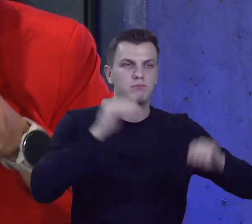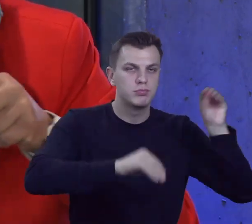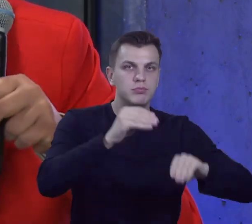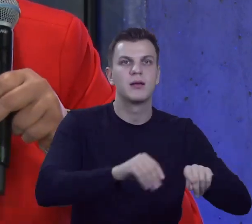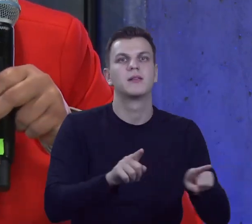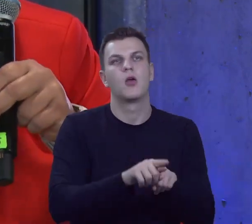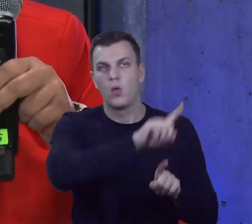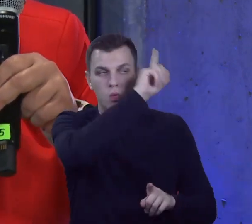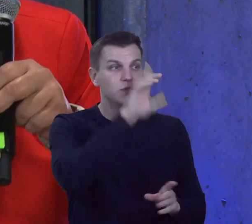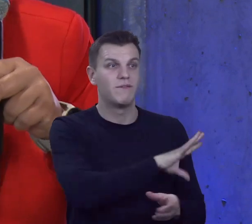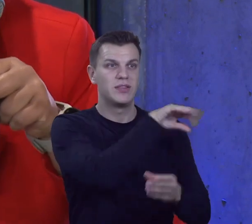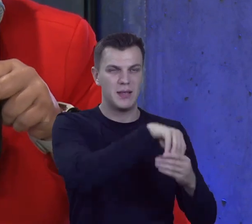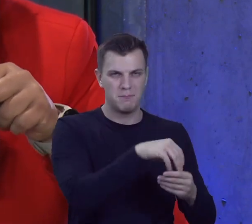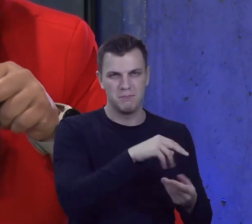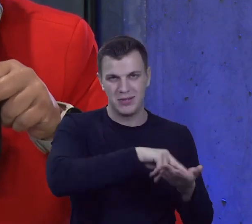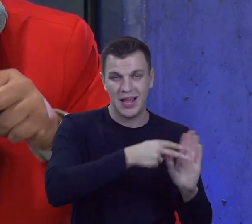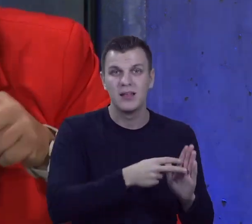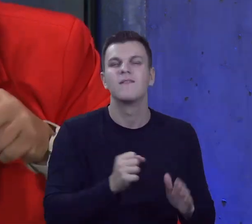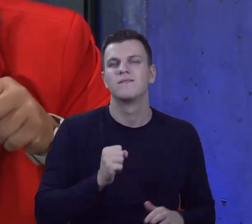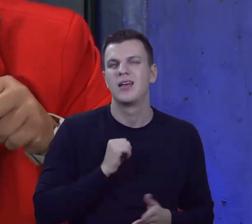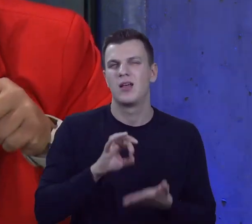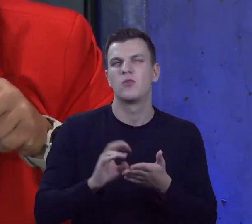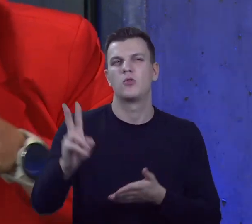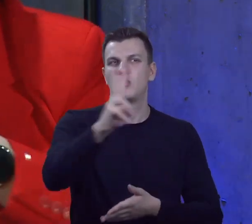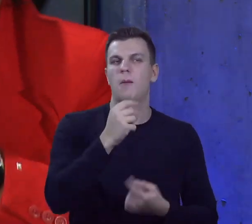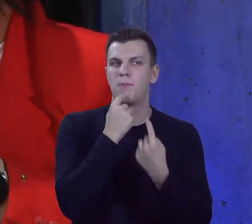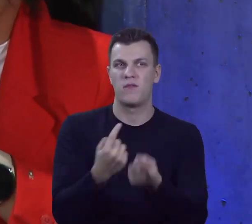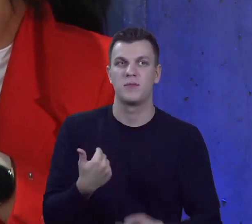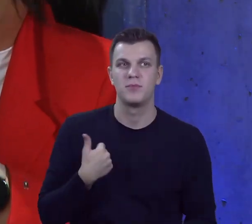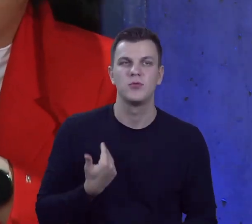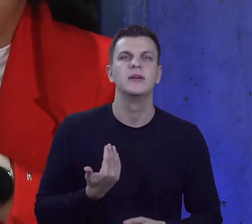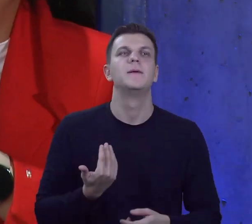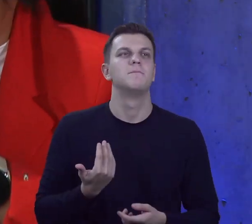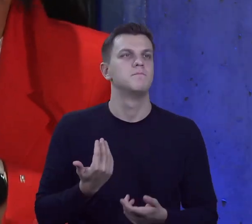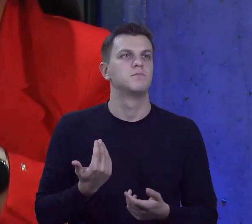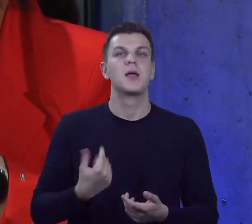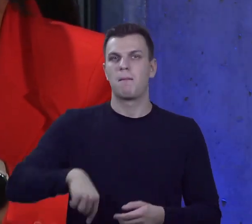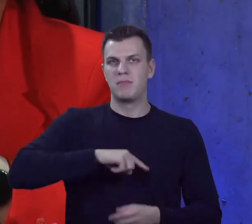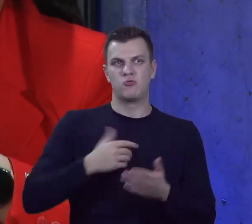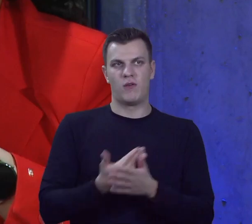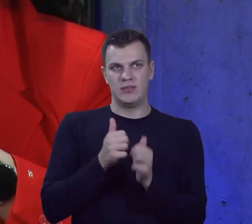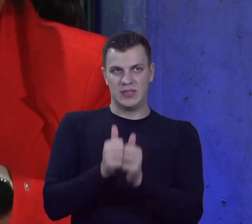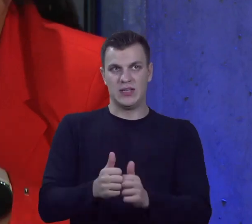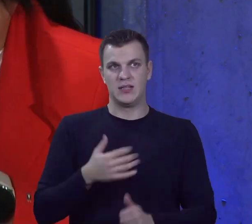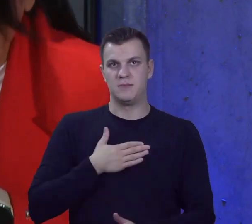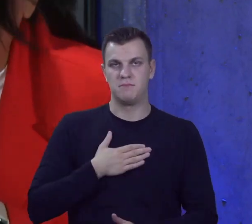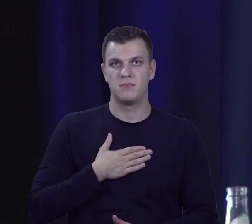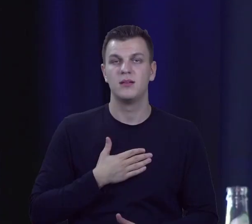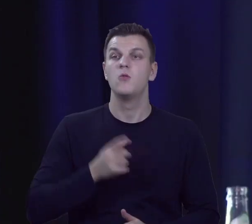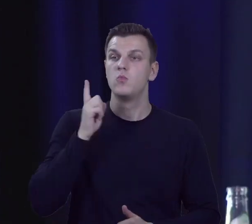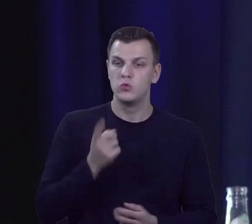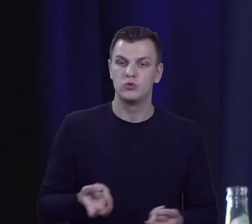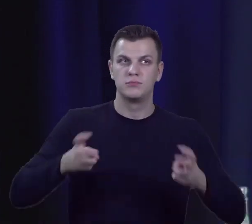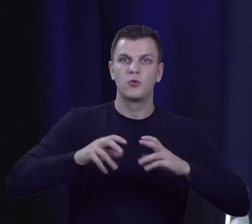planowaniu padło takie bardzo fajne zdanie, że my... to jest właśnie nasza nowa rola, że my powinniśmy budować nową